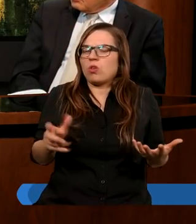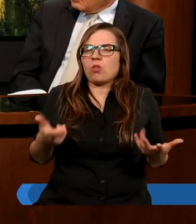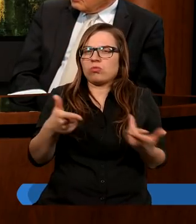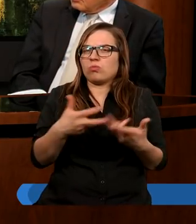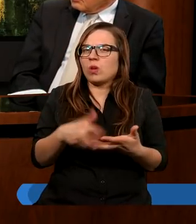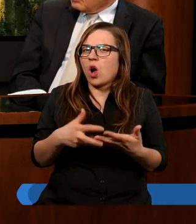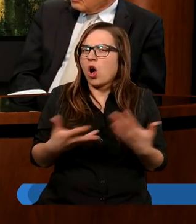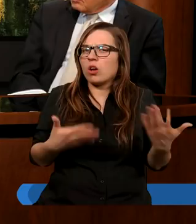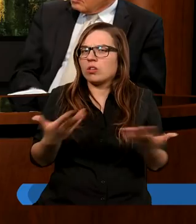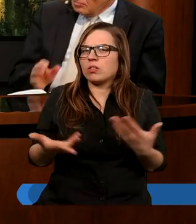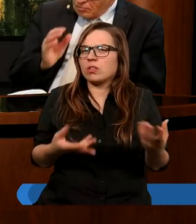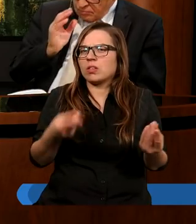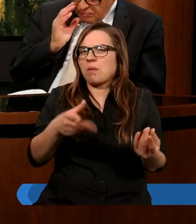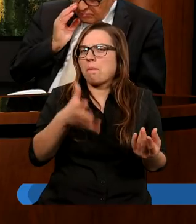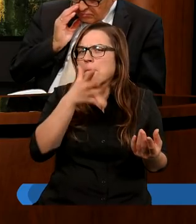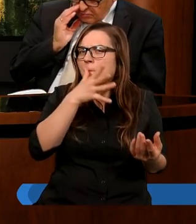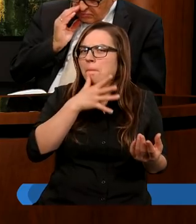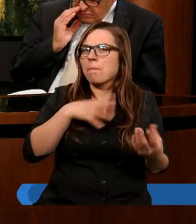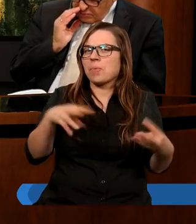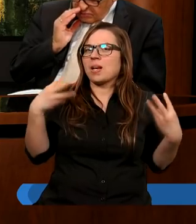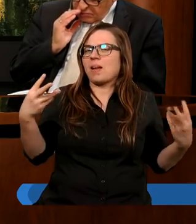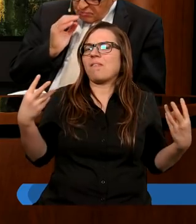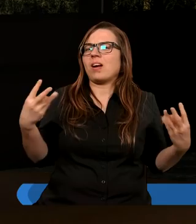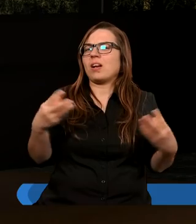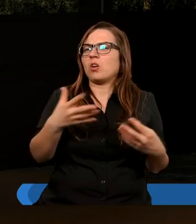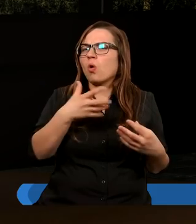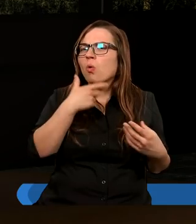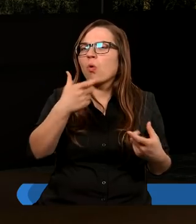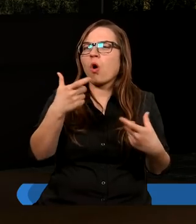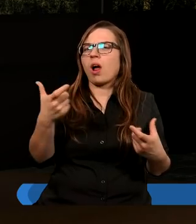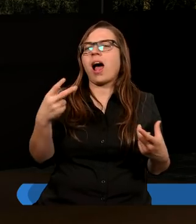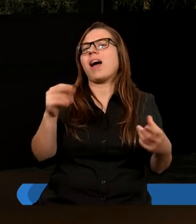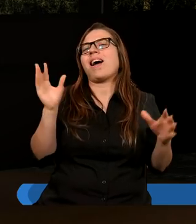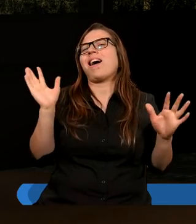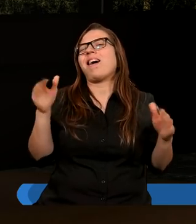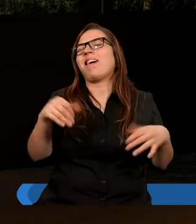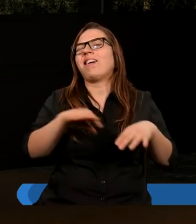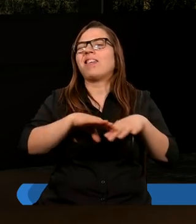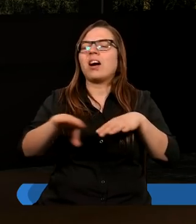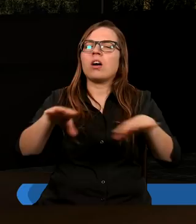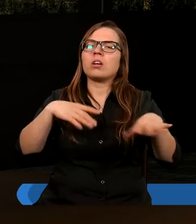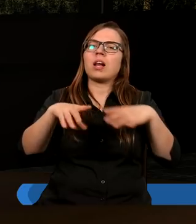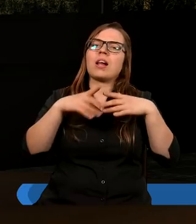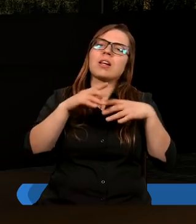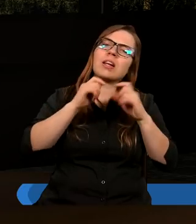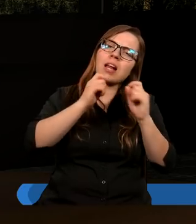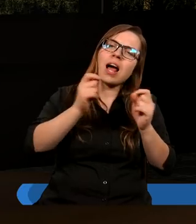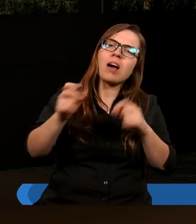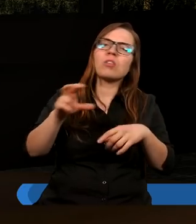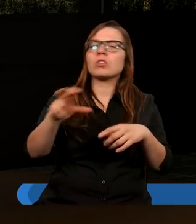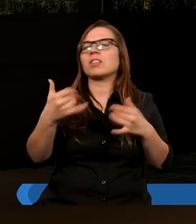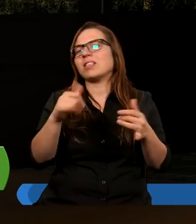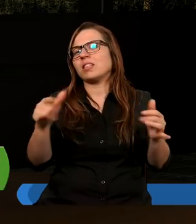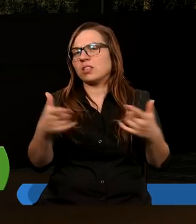chodzi. Tu przecież jest misja ważna, głoszenie, a nie tam rozdzielanie darów, czy żywienie, czy